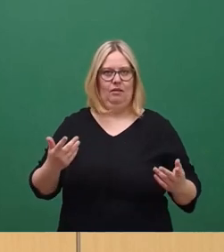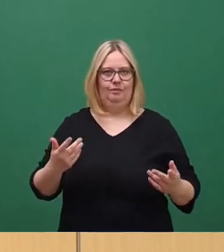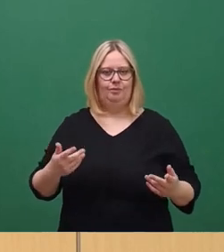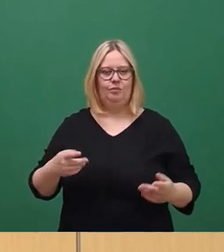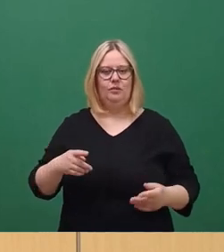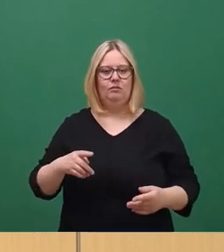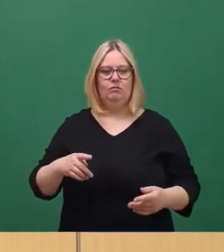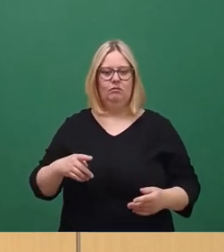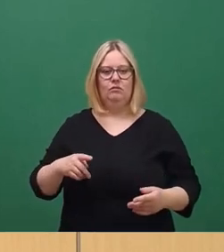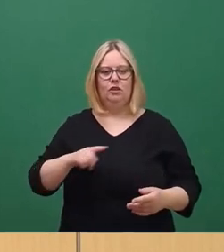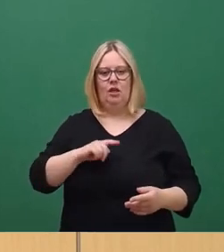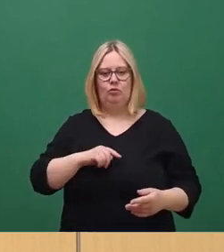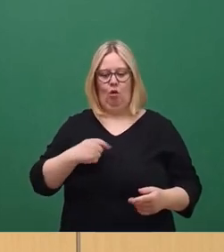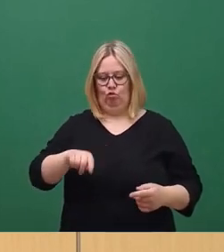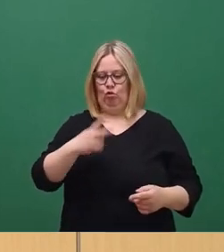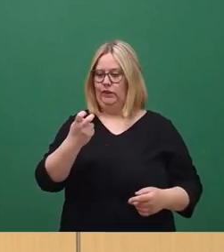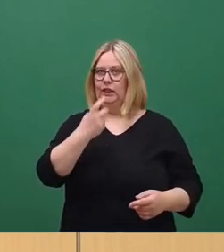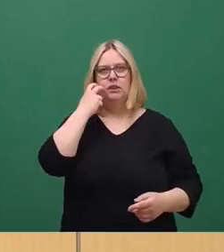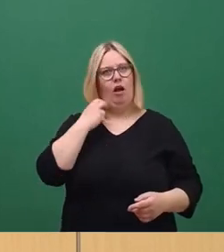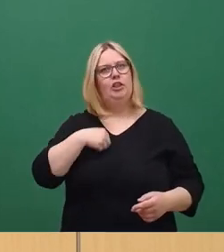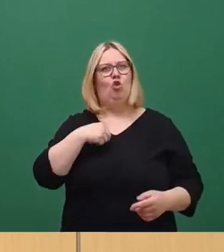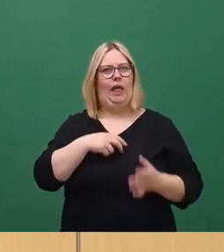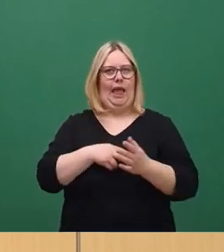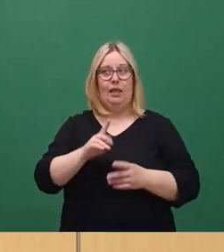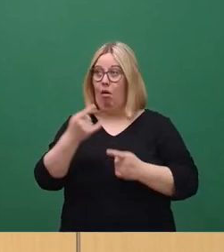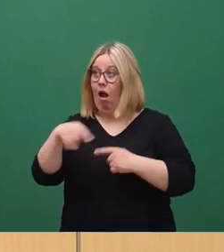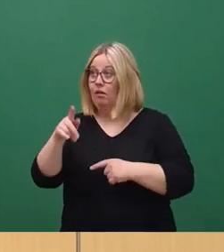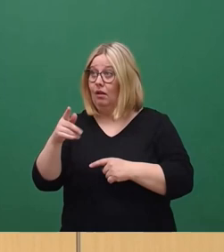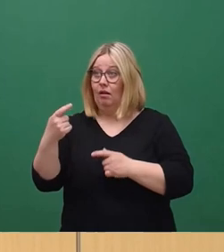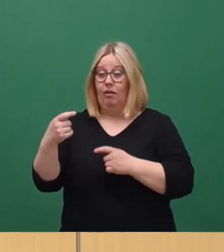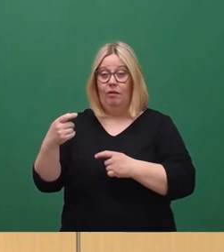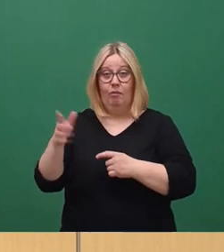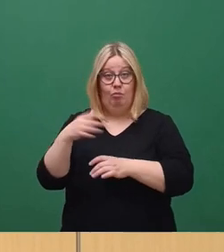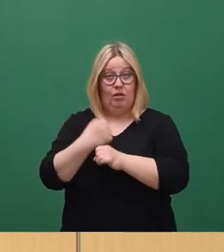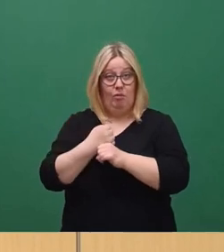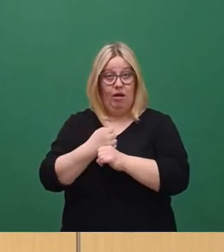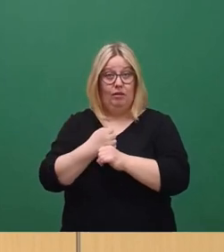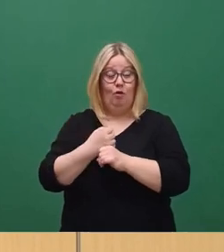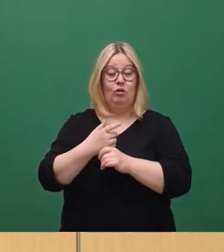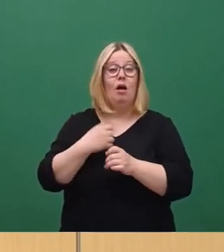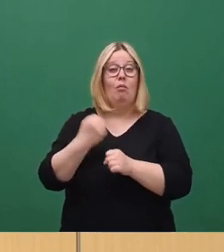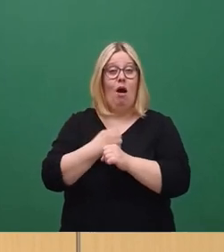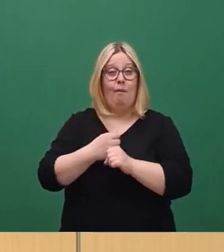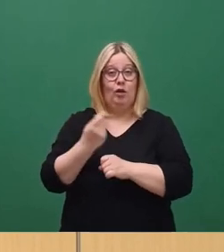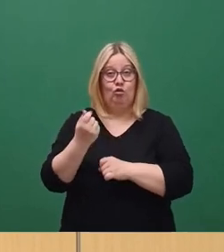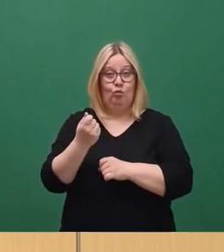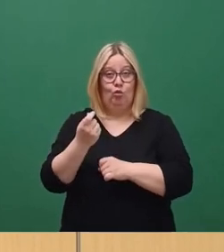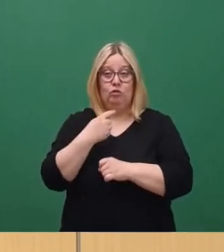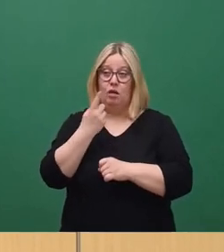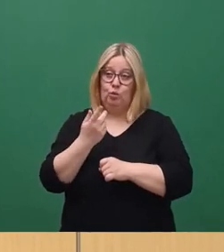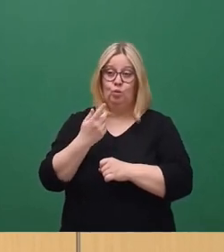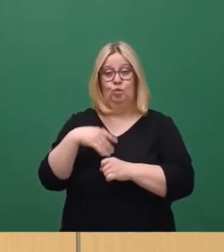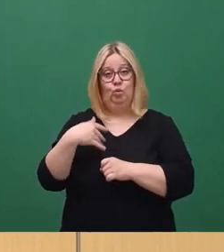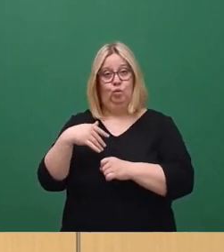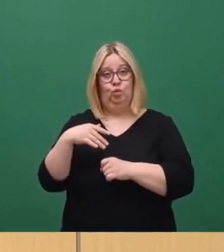20 Jahre, also vielleicht geht ja noch was, aber mit der aktuellen Bearbeitungsgebühr, würde ich schon sagen, kann man auch ein bisschen